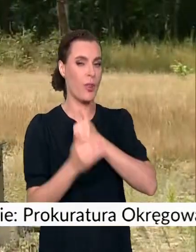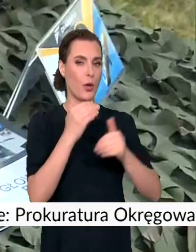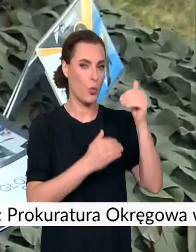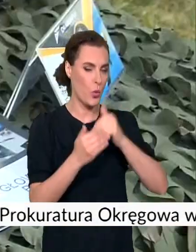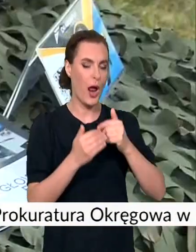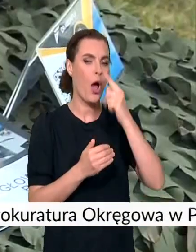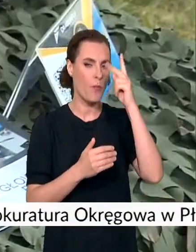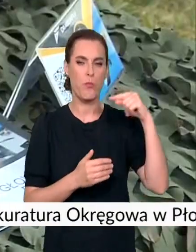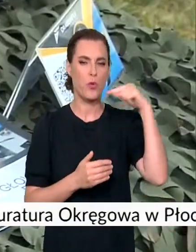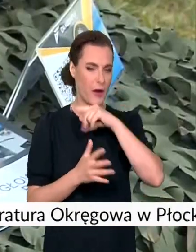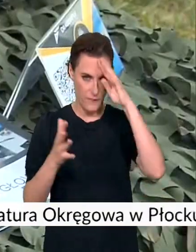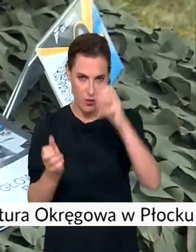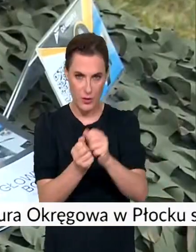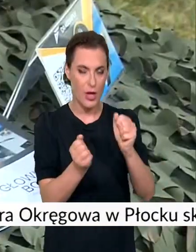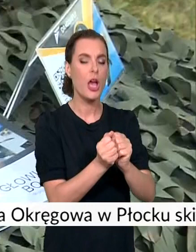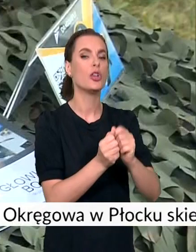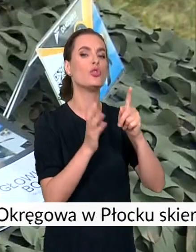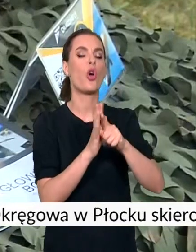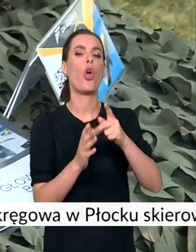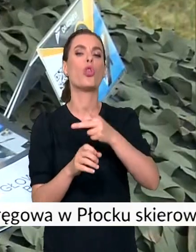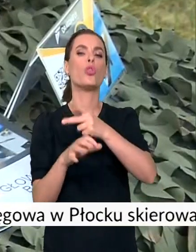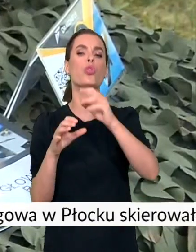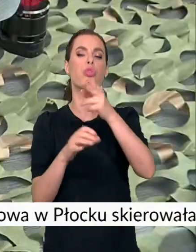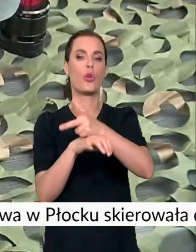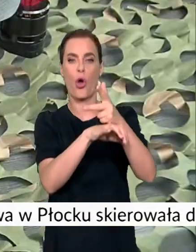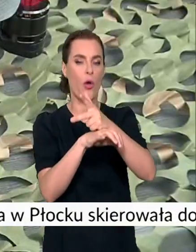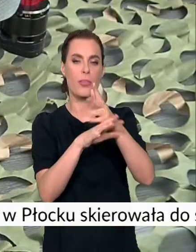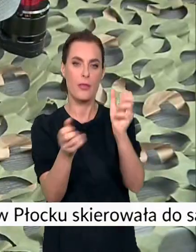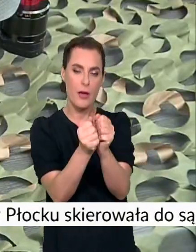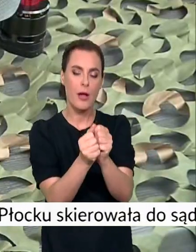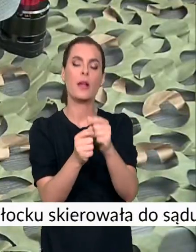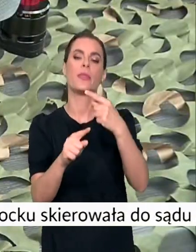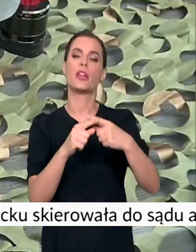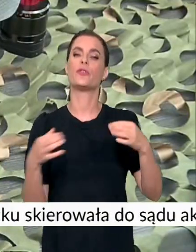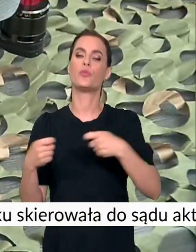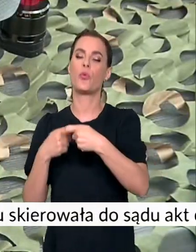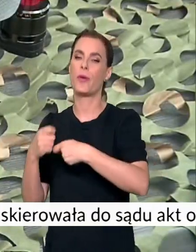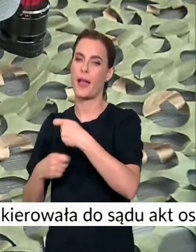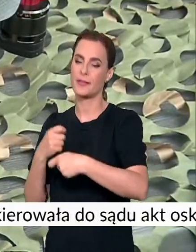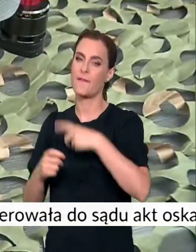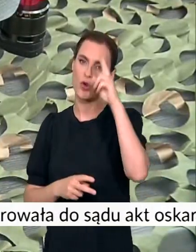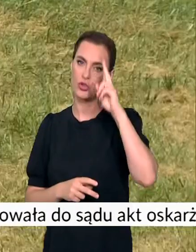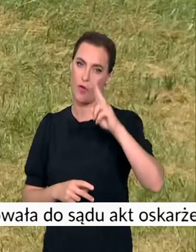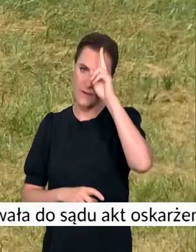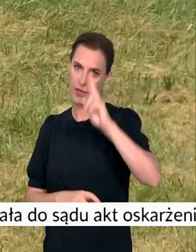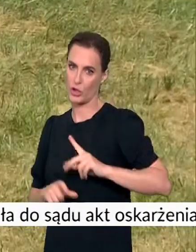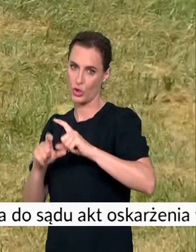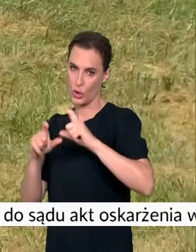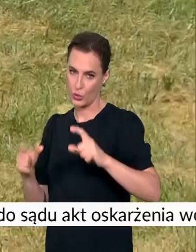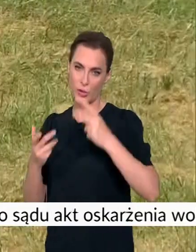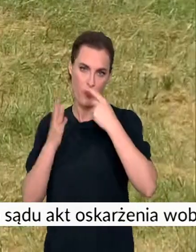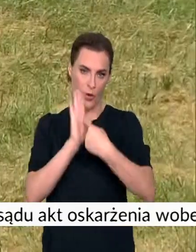wykrywać drony i je neutralizować, współpracuje z Wojskowym Instytutem Technicznym Usprojenia. Dziś